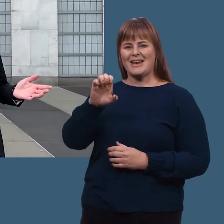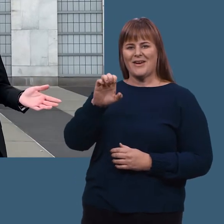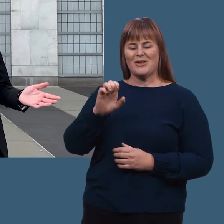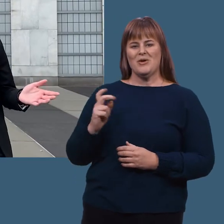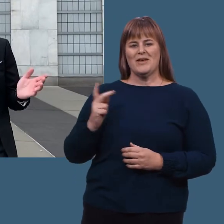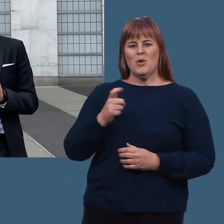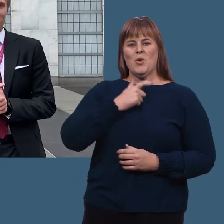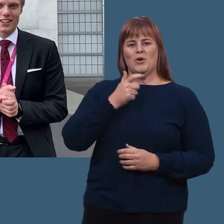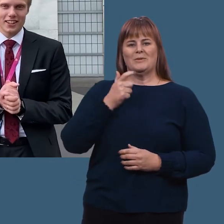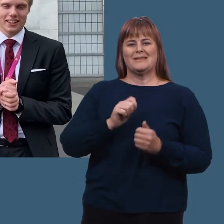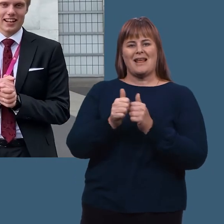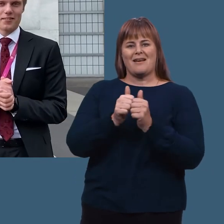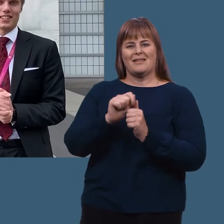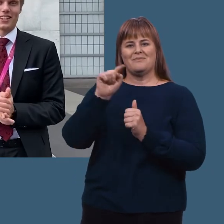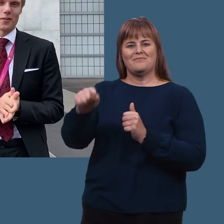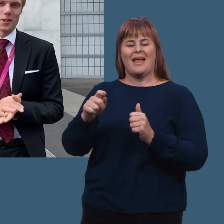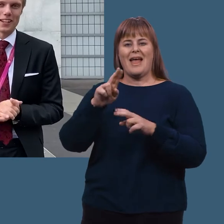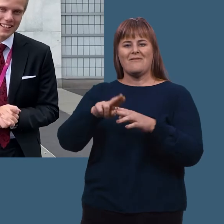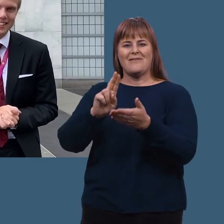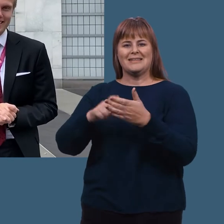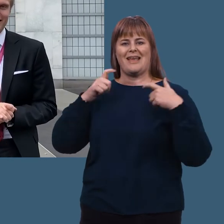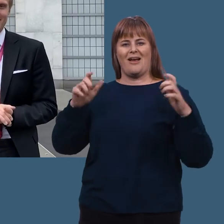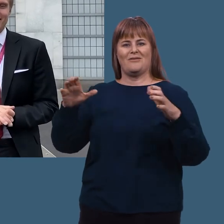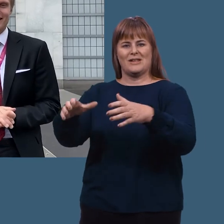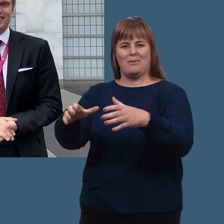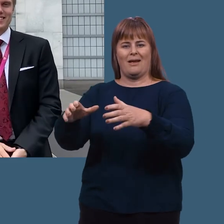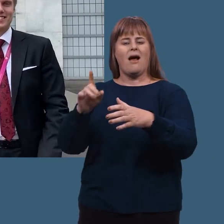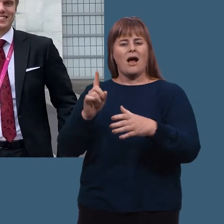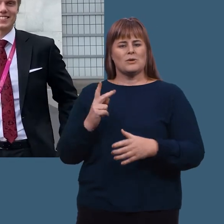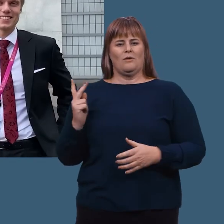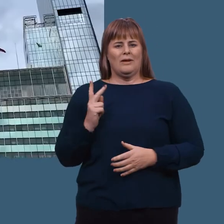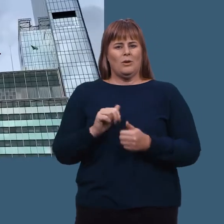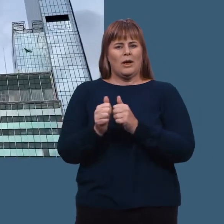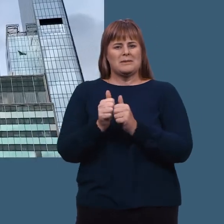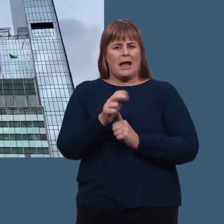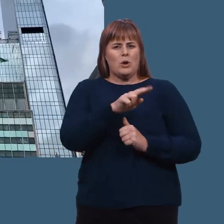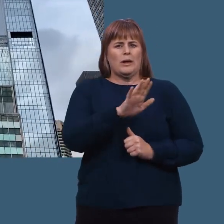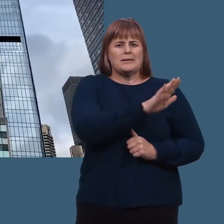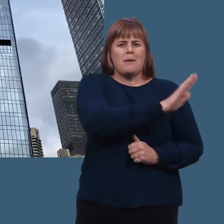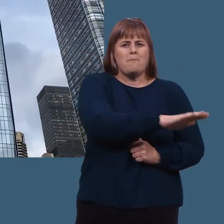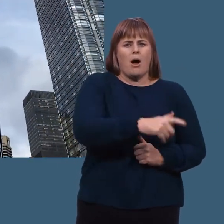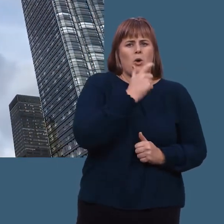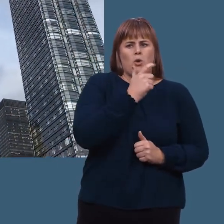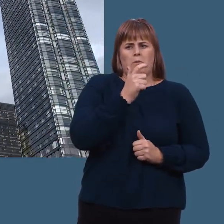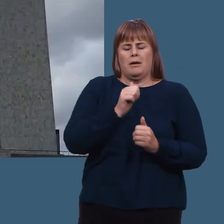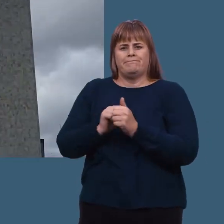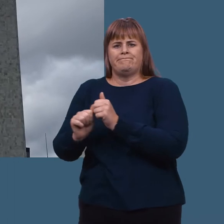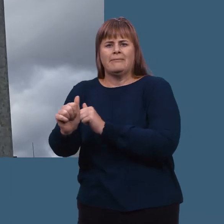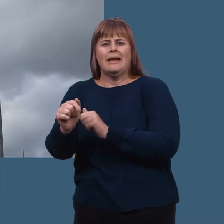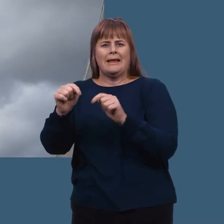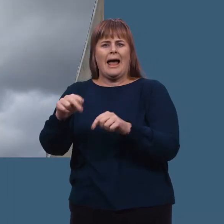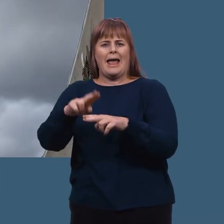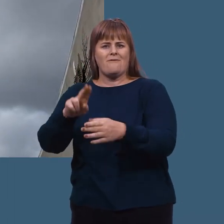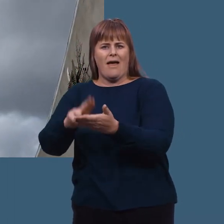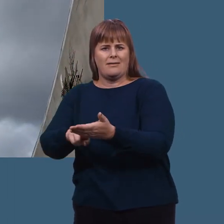Og vi er ungdomsdelegater til FNs generalforsamling. Det betyr at vi representerer Norges barn og unge her inne i